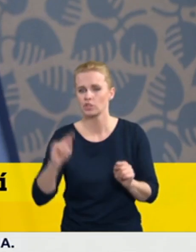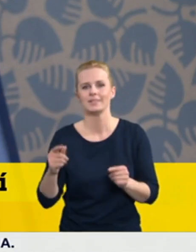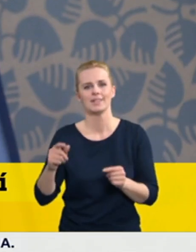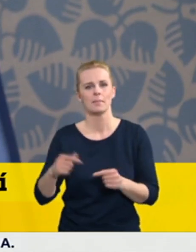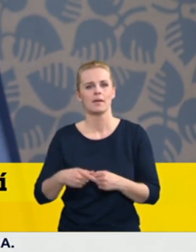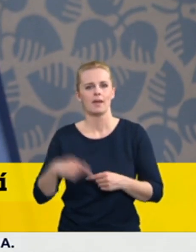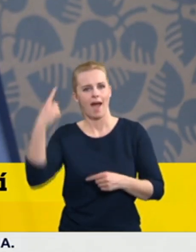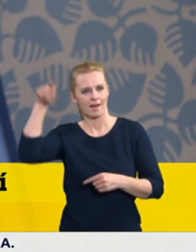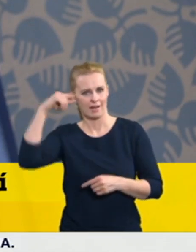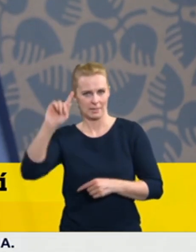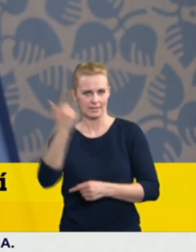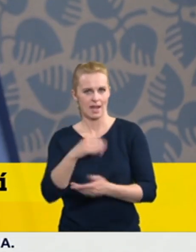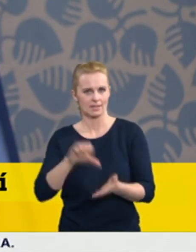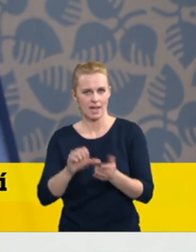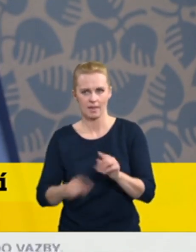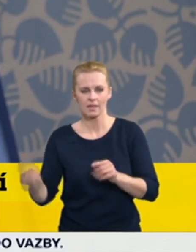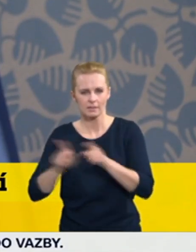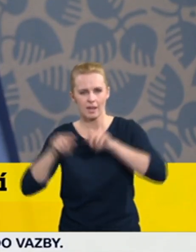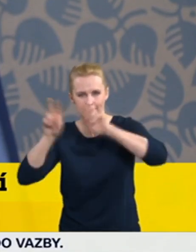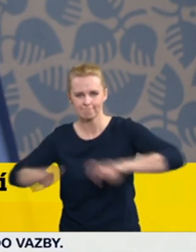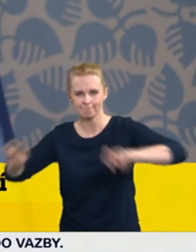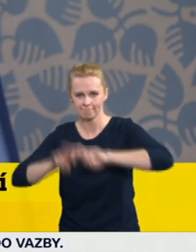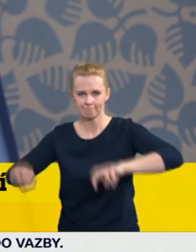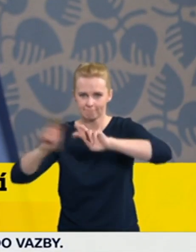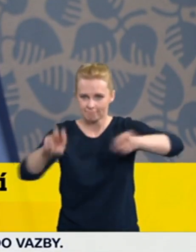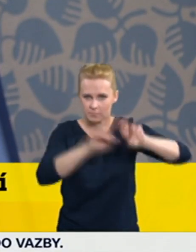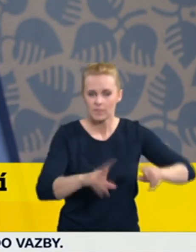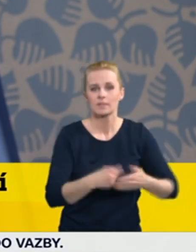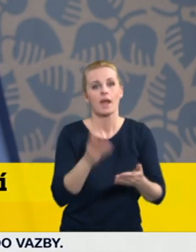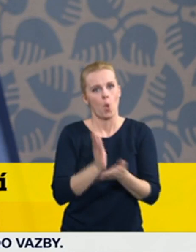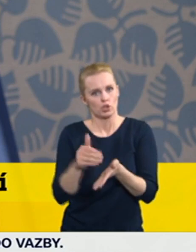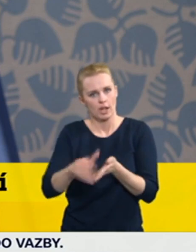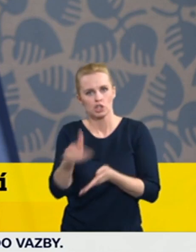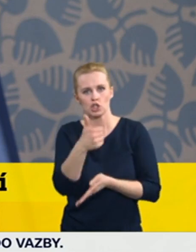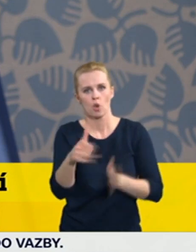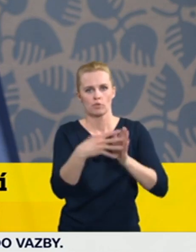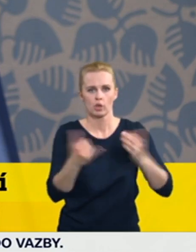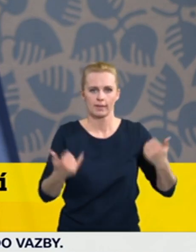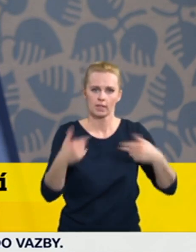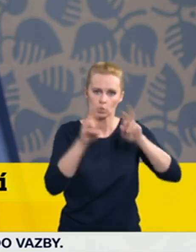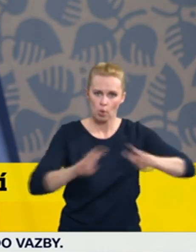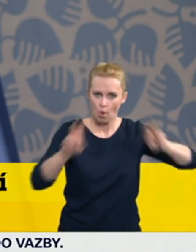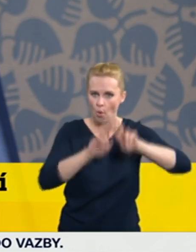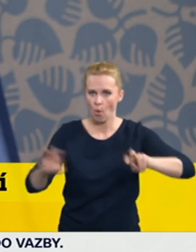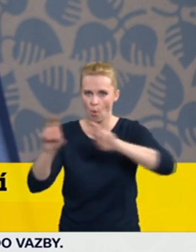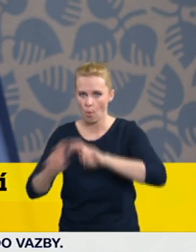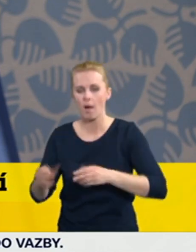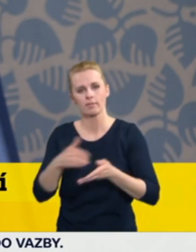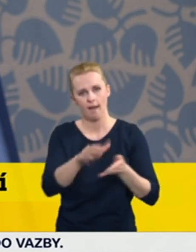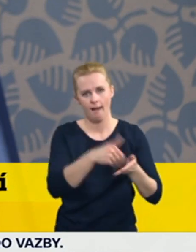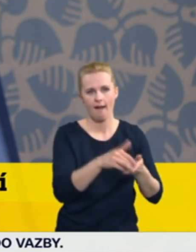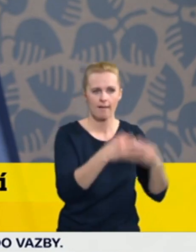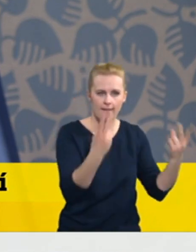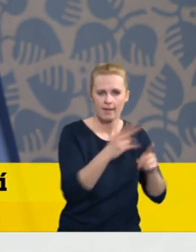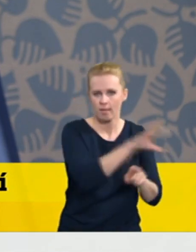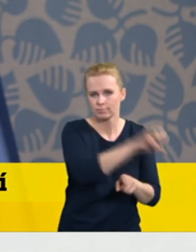Navyšuje se kapacita sekvenací. Zhruba sto dalších vzorků v současné době probíhá sekvenace. Takže